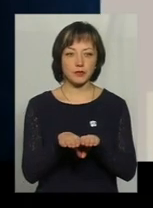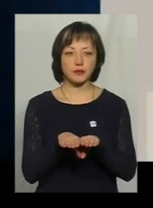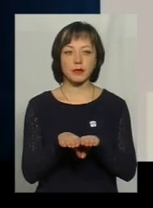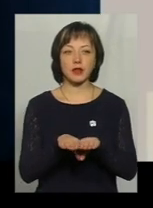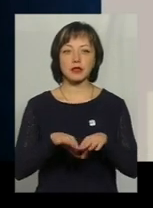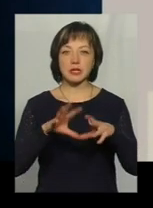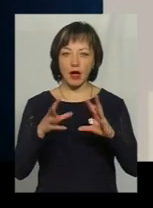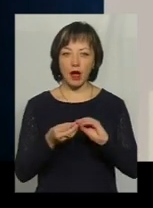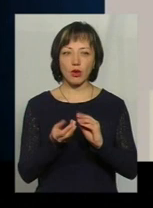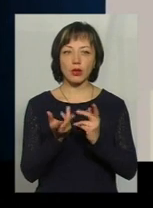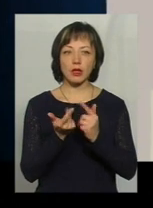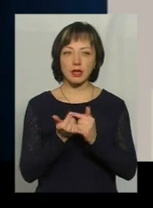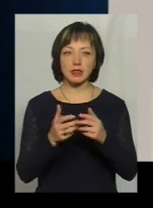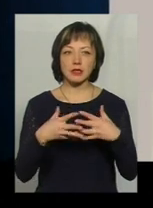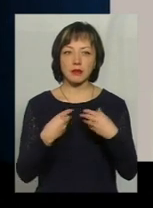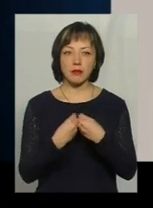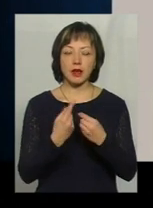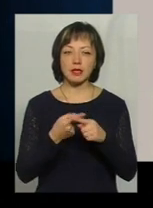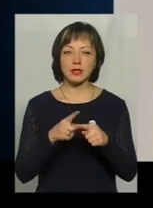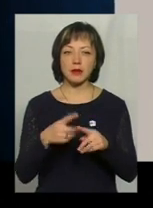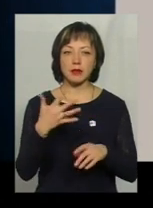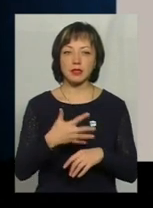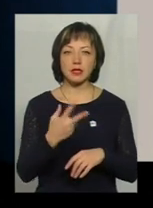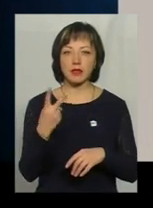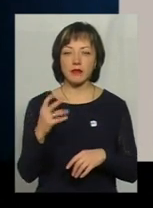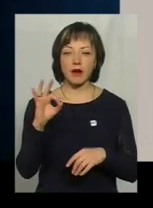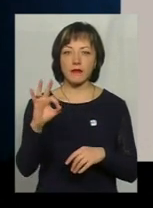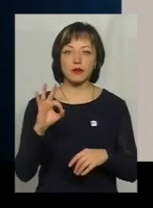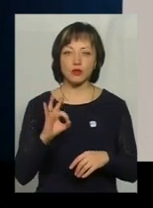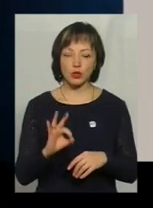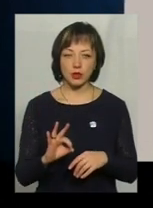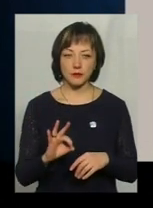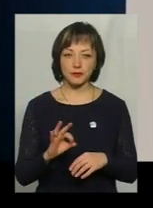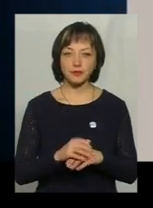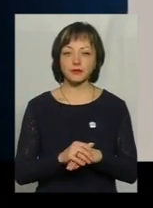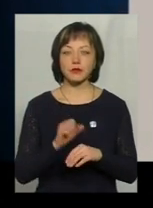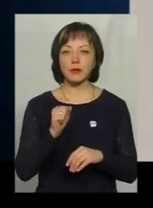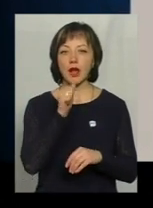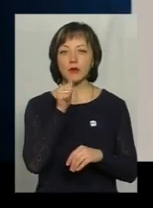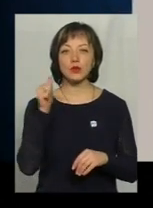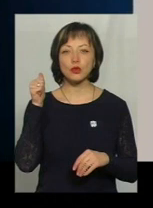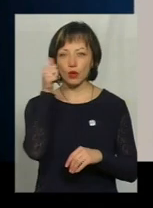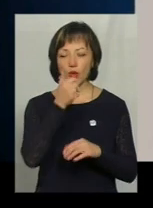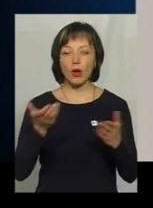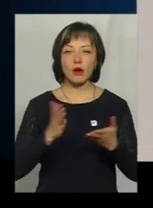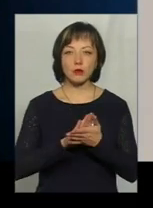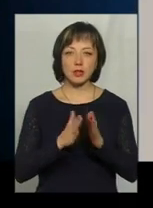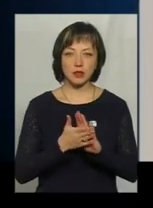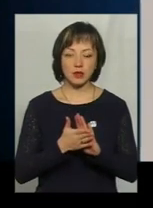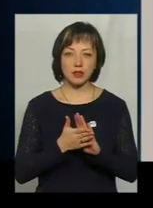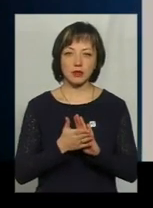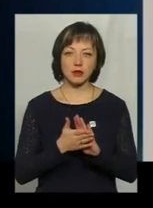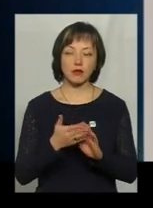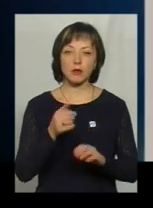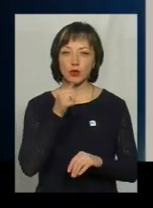загальною кількістю сімей, це 52%. А минулого року яка картина була? Минулого року